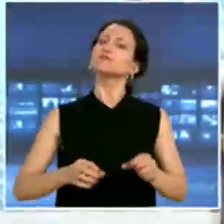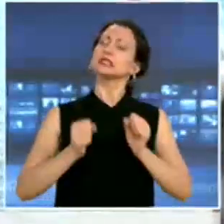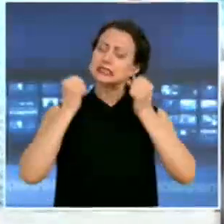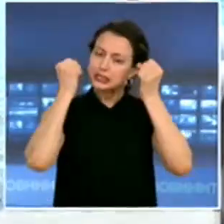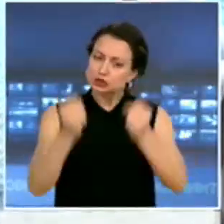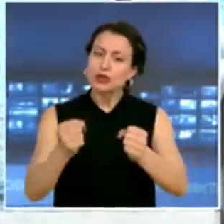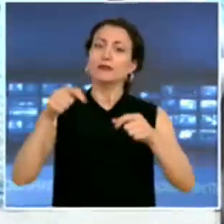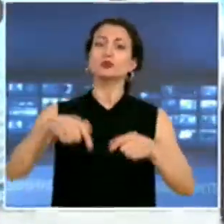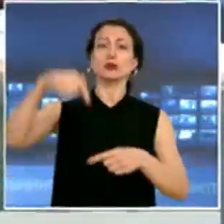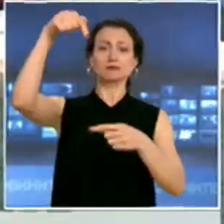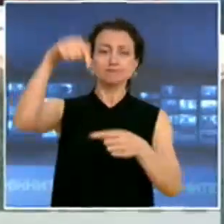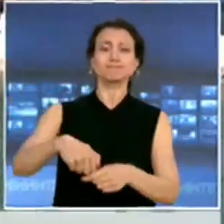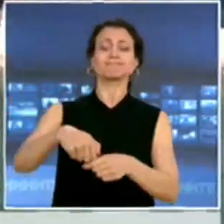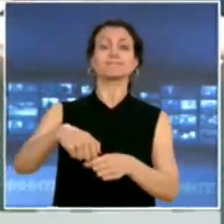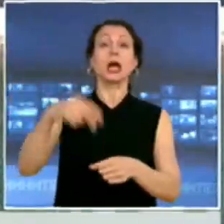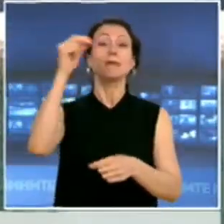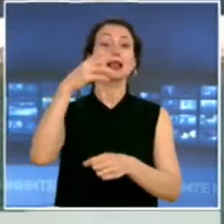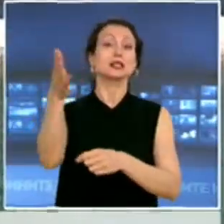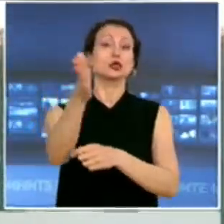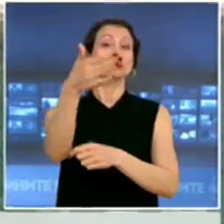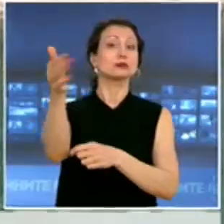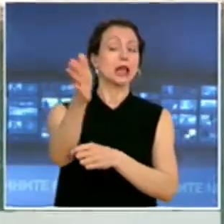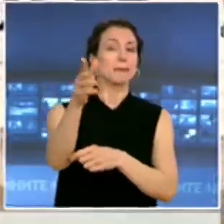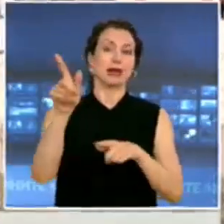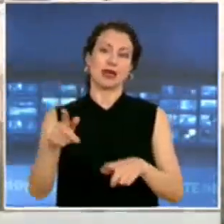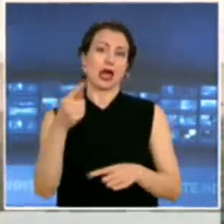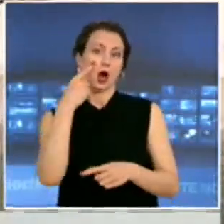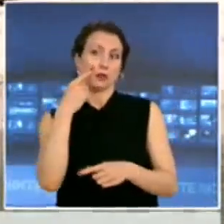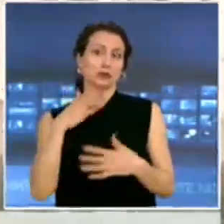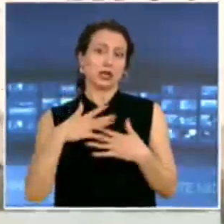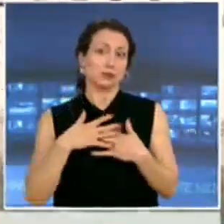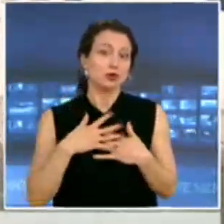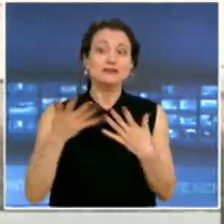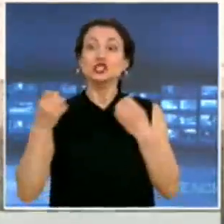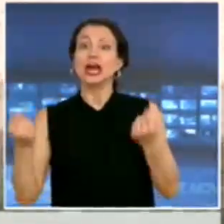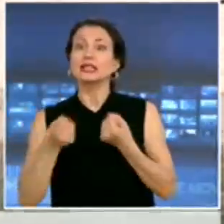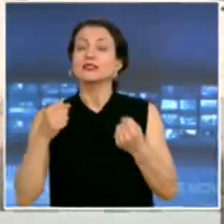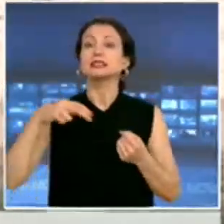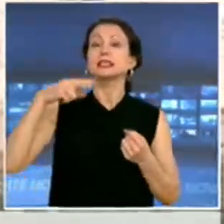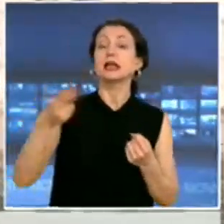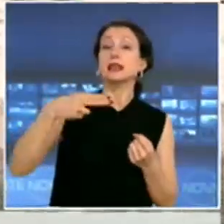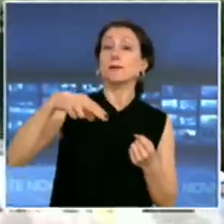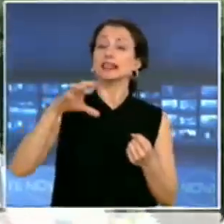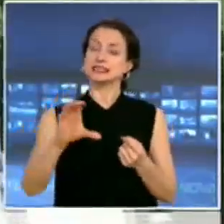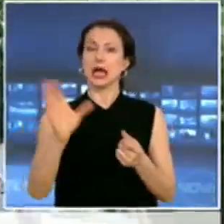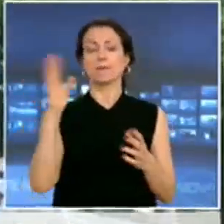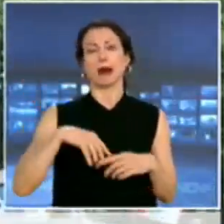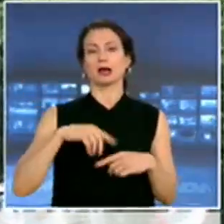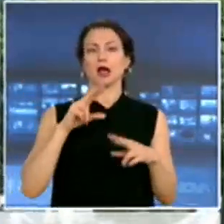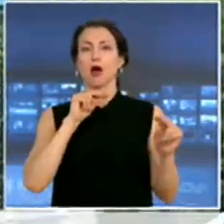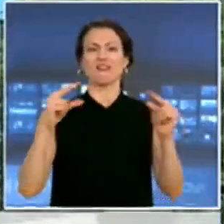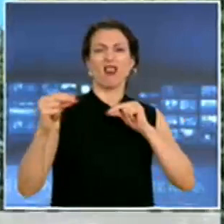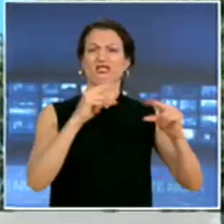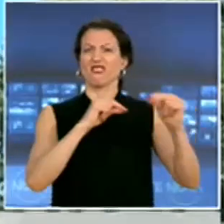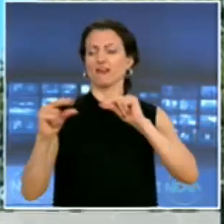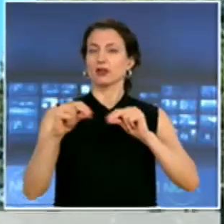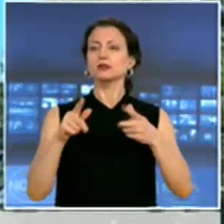българското знаме. А опитът му да благодари на активистите на ДПС завърши спореден словесен сблъсък. Сега не знам къде